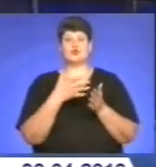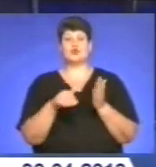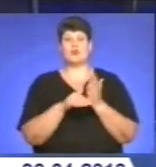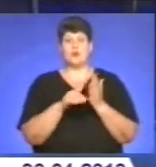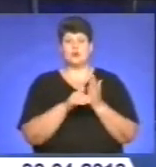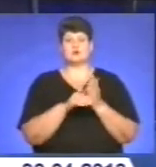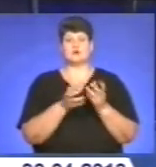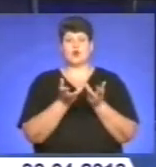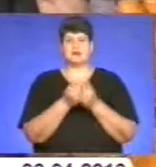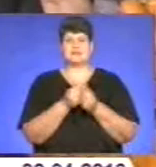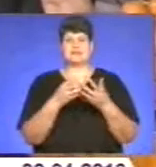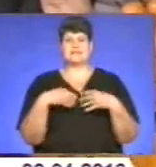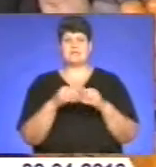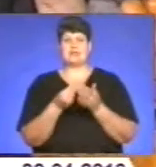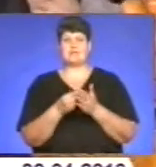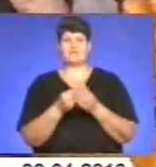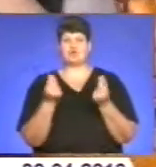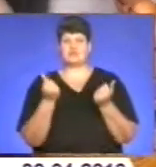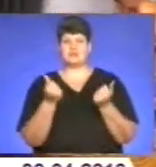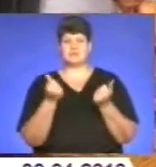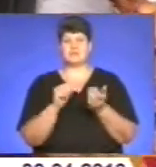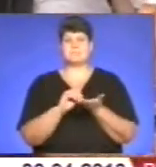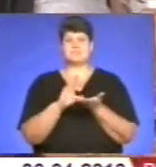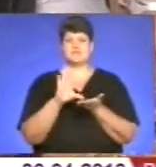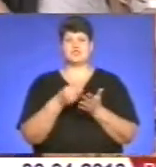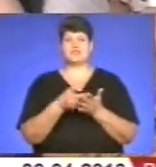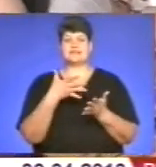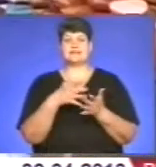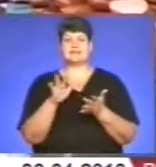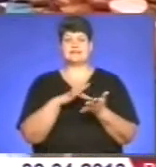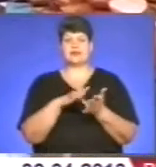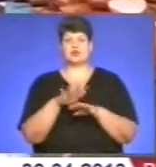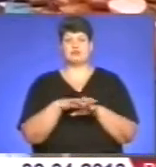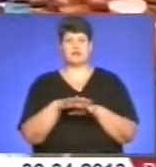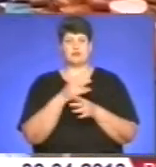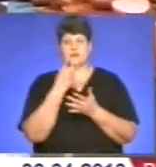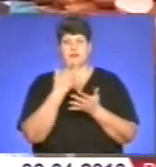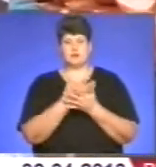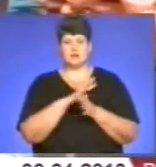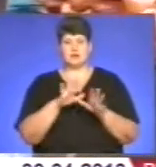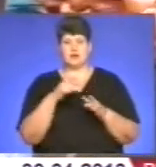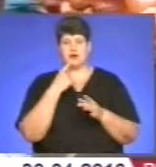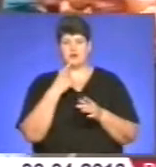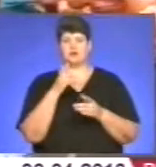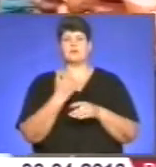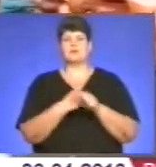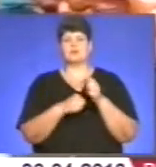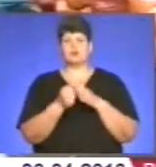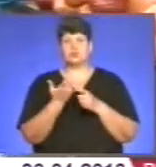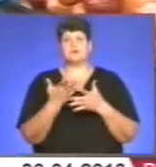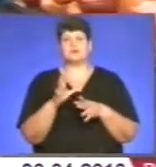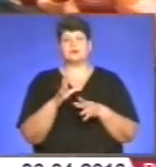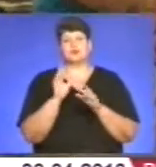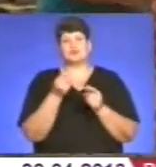сімейний бюджет. Дивимося. Підвищення цін на центральному ринку Тернополя не передбачають. Перед Великоднем деякі харчі